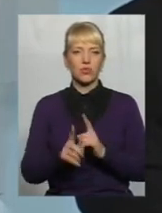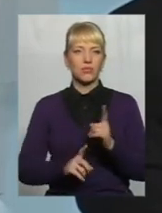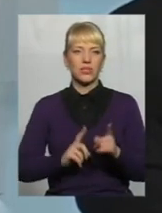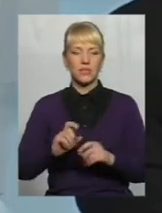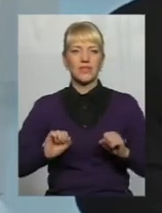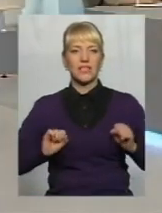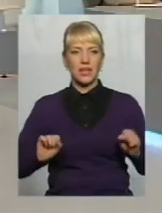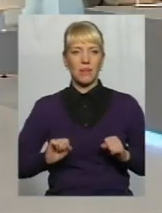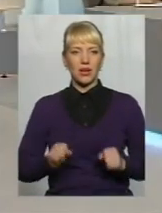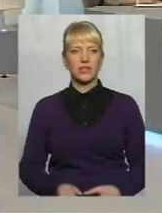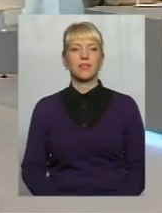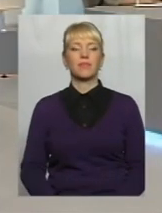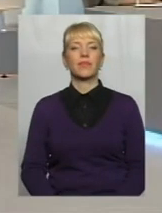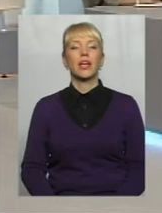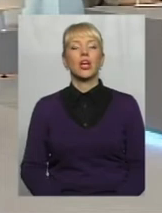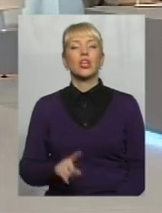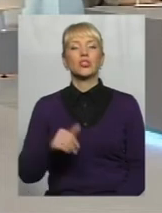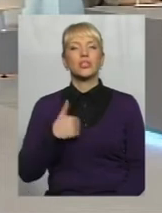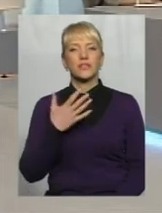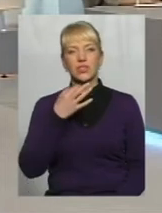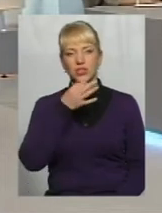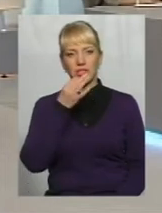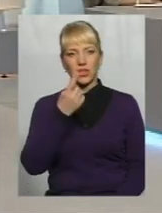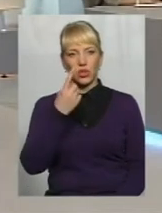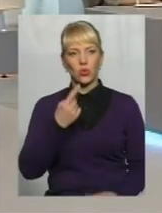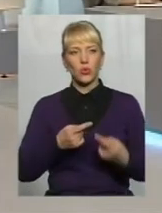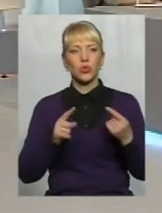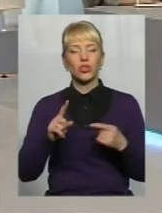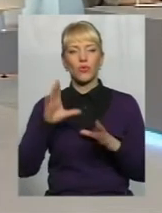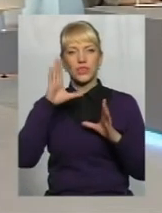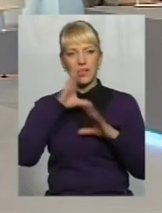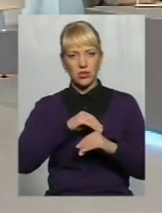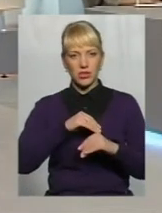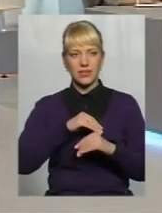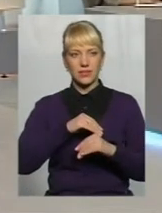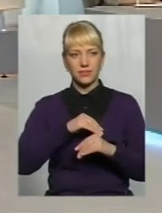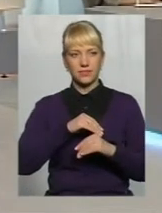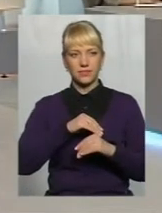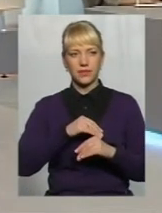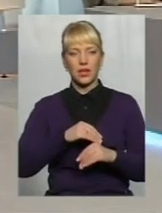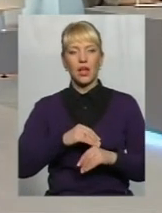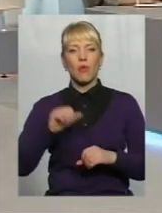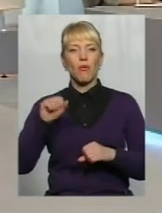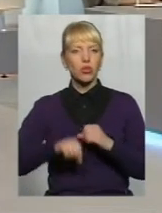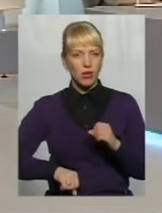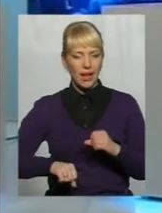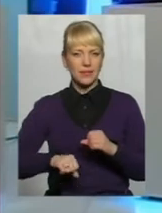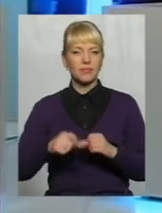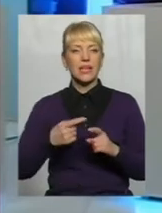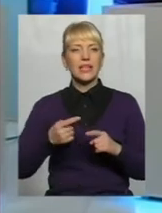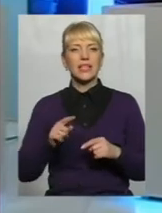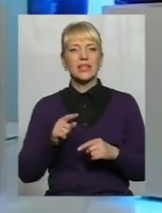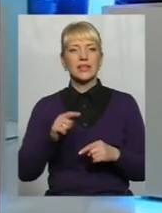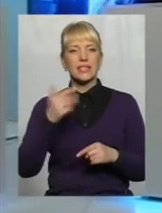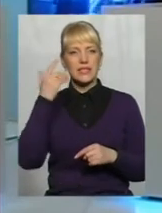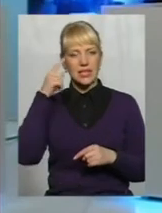намагатися Знаєте, Ань, ще я хотів сказати про одну річ, яку вдалося, все ж таки, ну, подолати Ну, ви